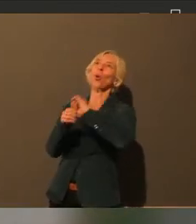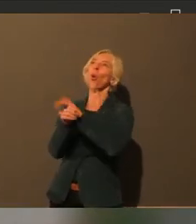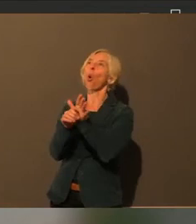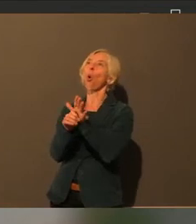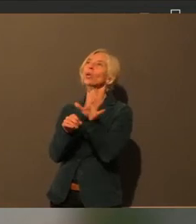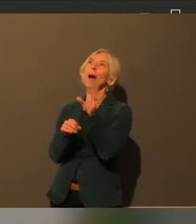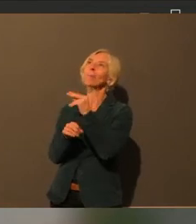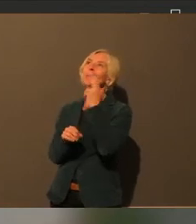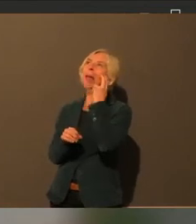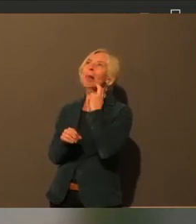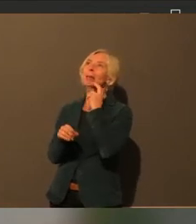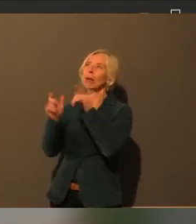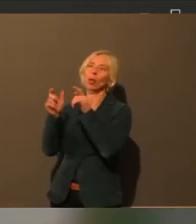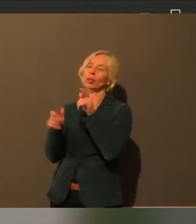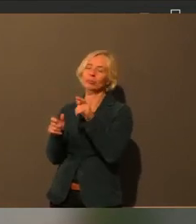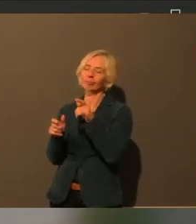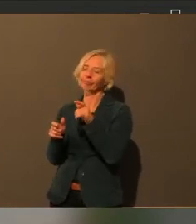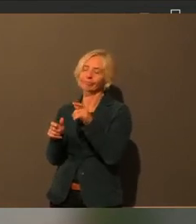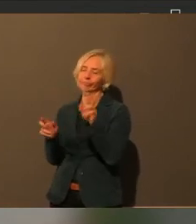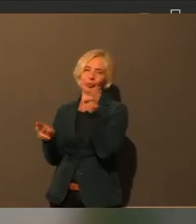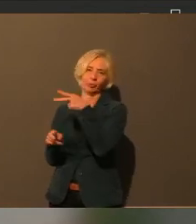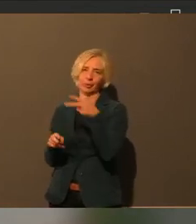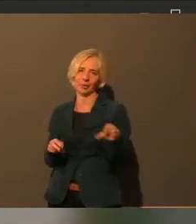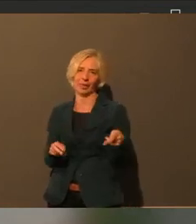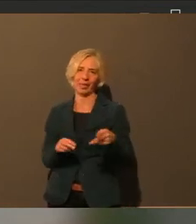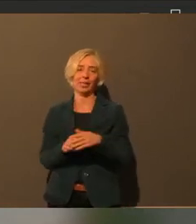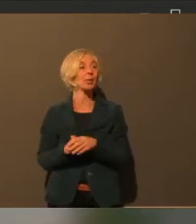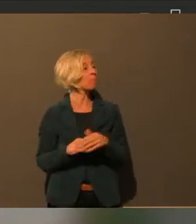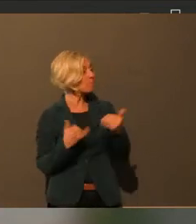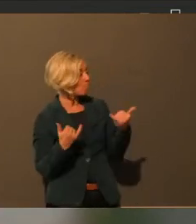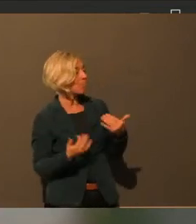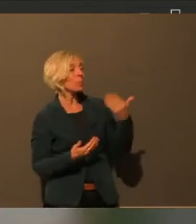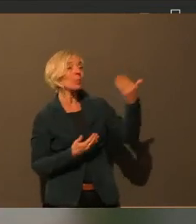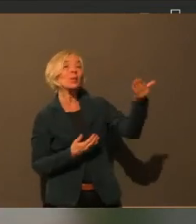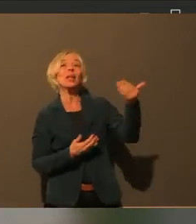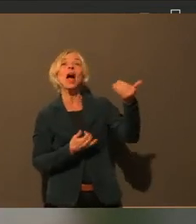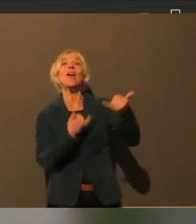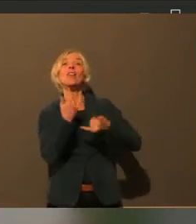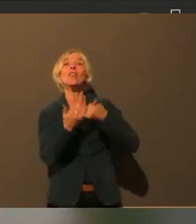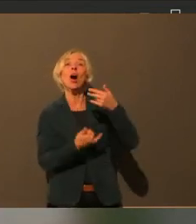Pandemie hervorgeht. Frau Kühn habe ich als nächstes.